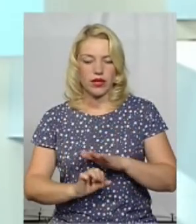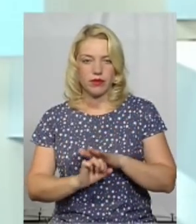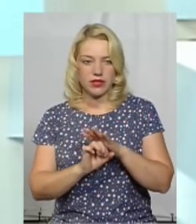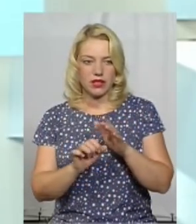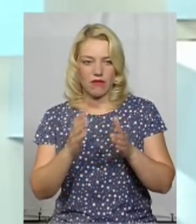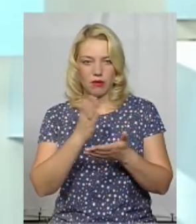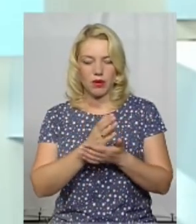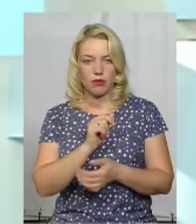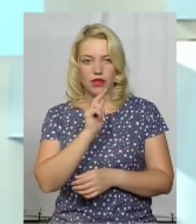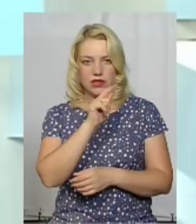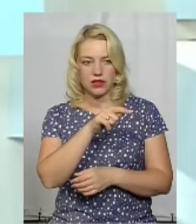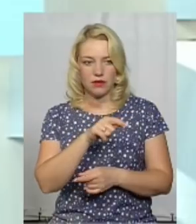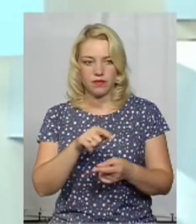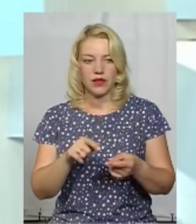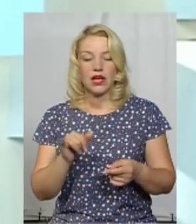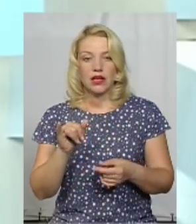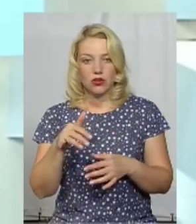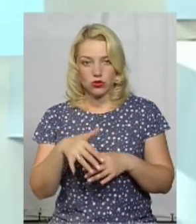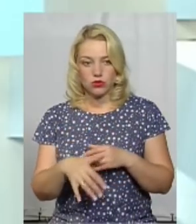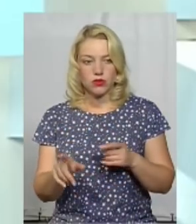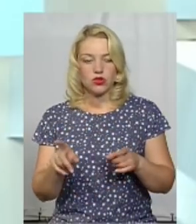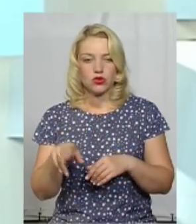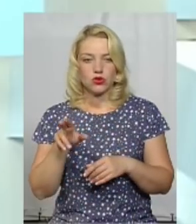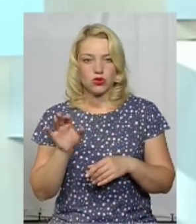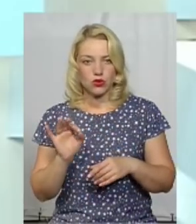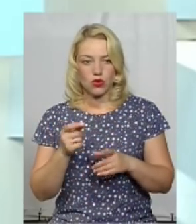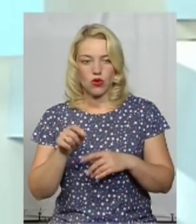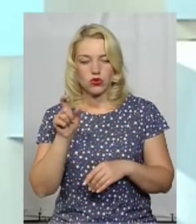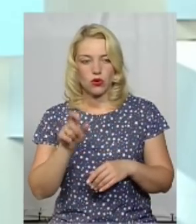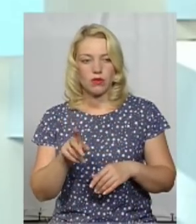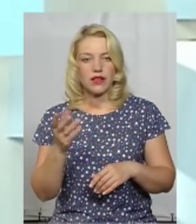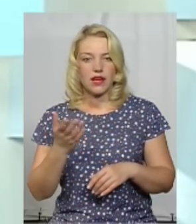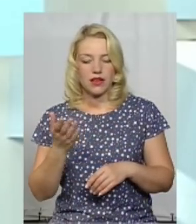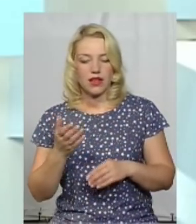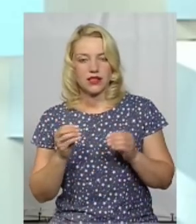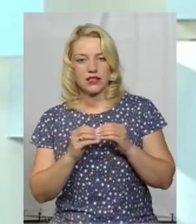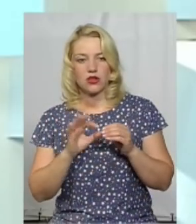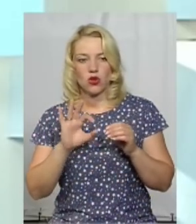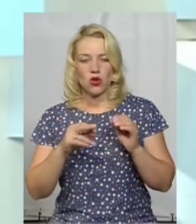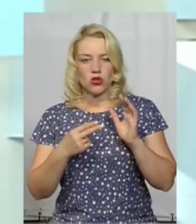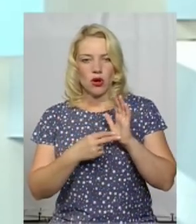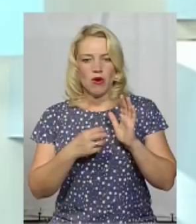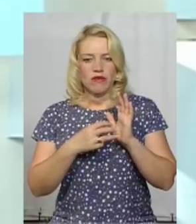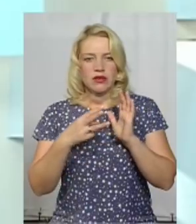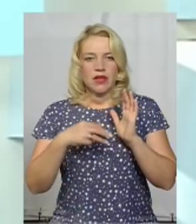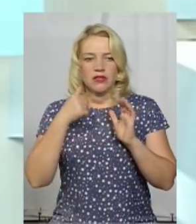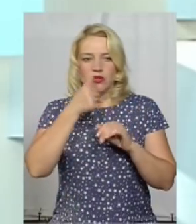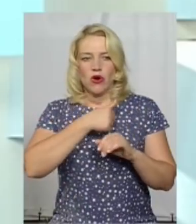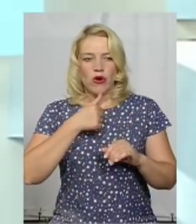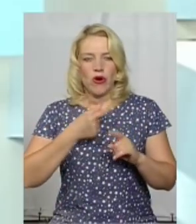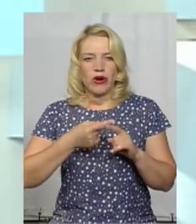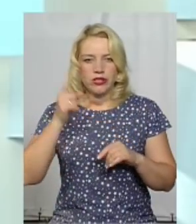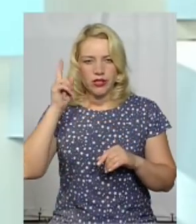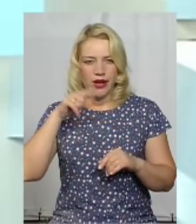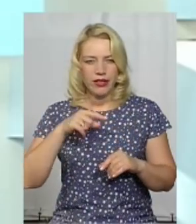перебувати. Розумієте, що до особи, яка 10.07.2018 року, ви